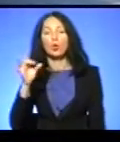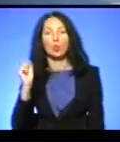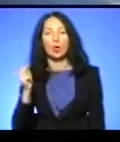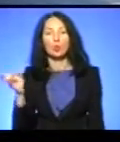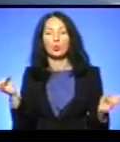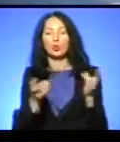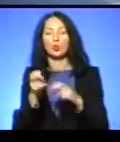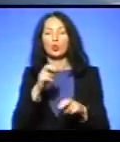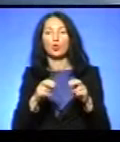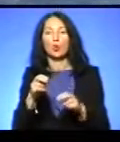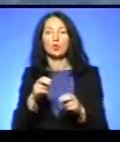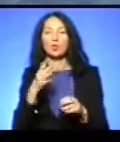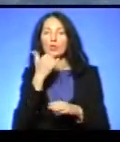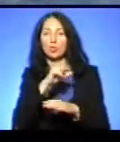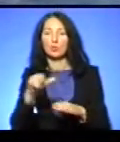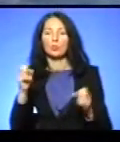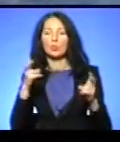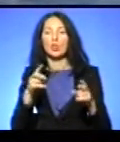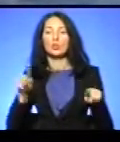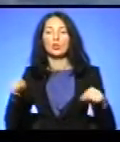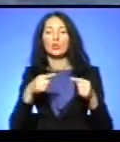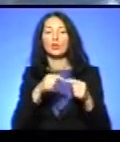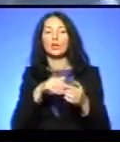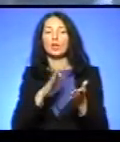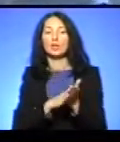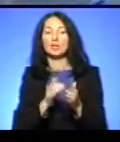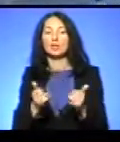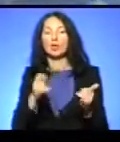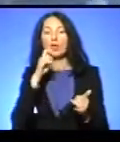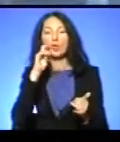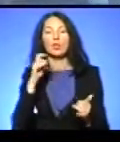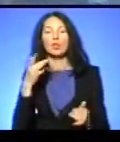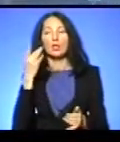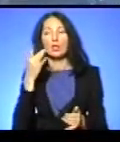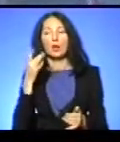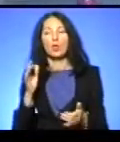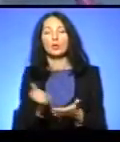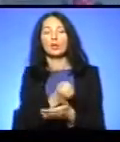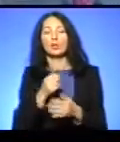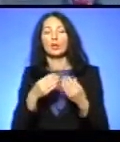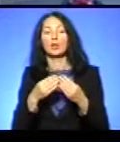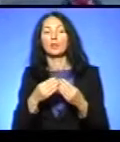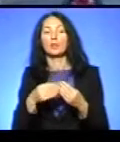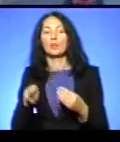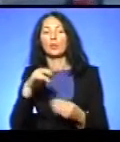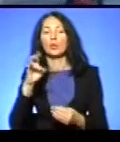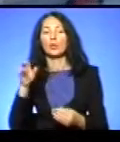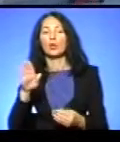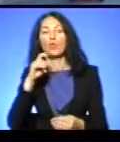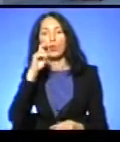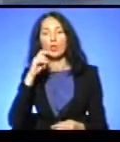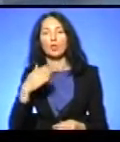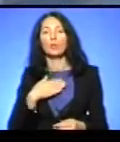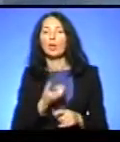у спеціально створених реєстрах. Для українця найкраще знайти донора – це в Україні, тому що ми найбільш